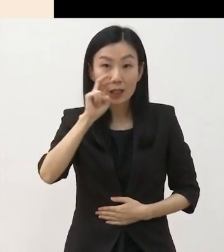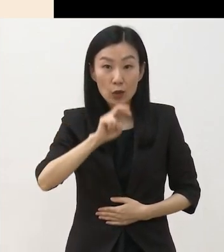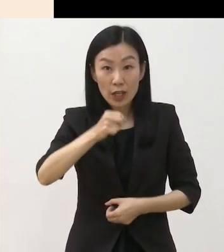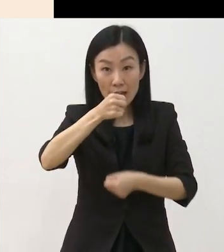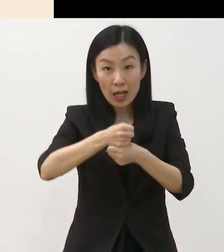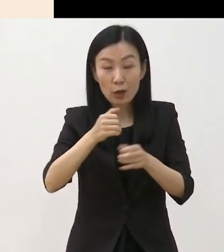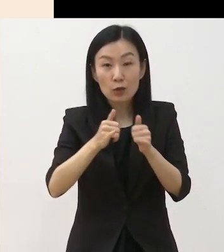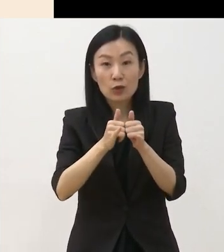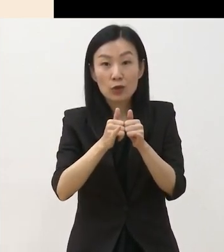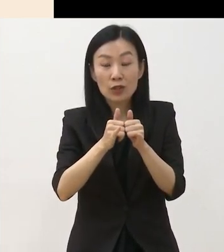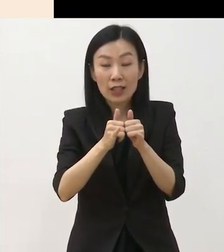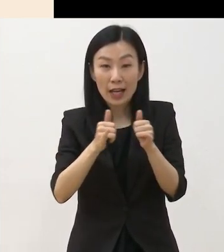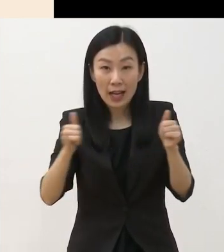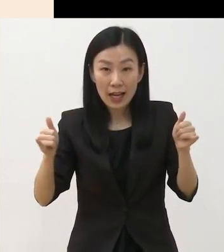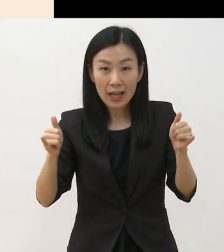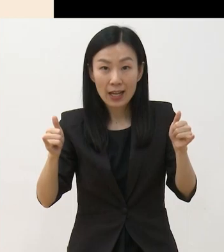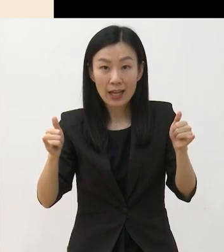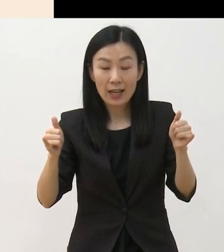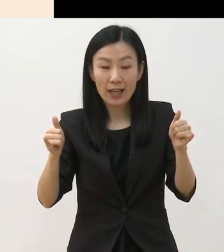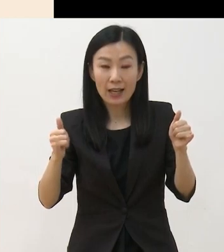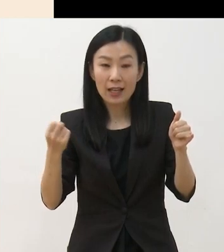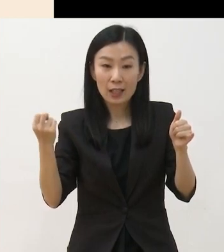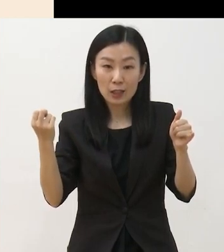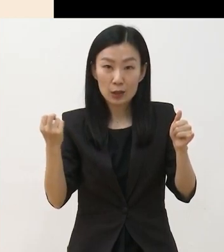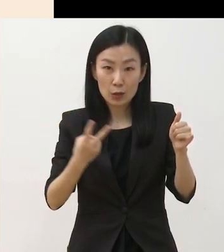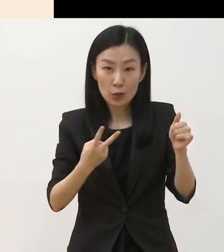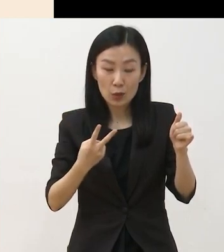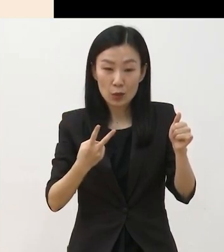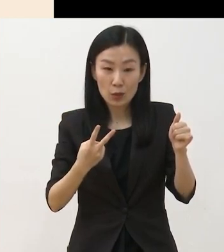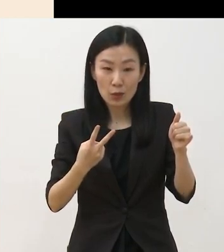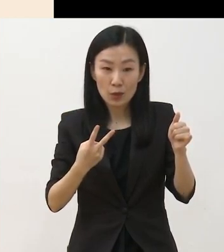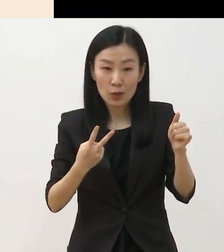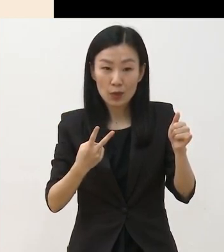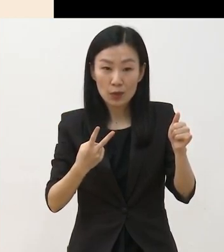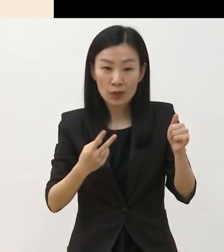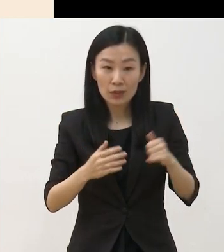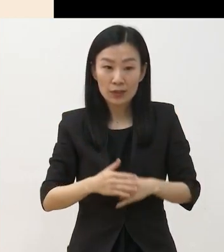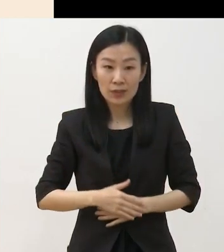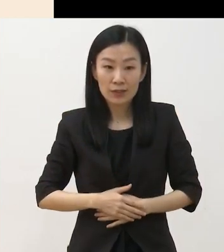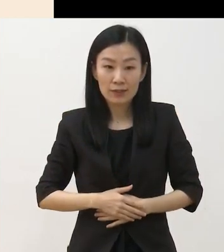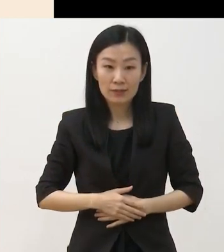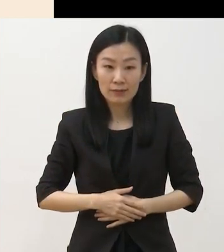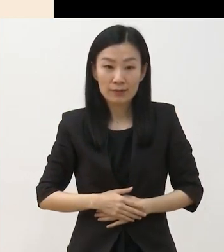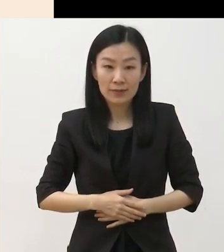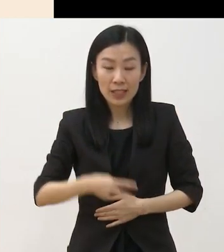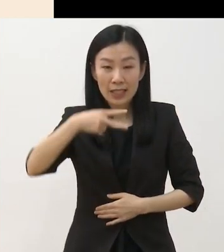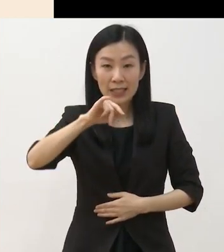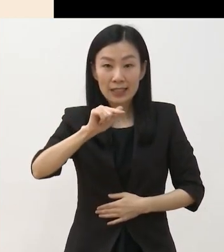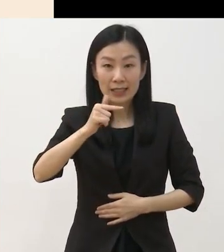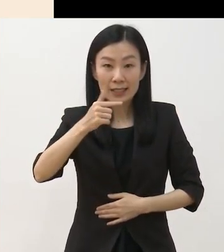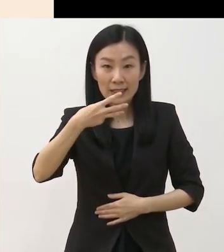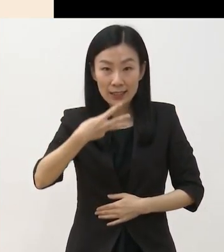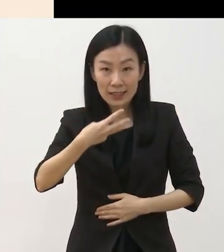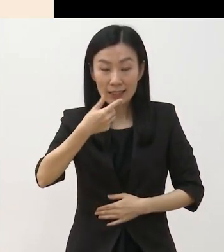간연악이나 실내학 편성의 창작품 및 창작